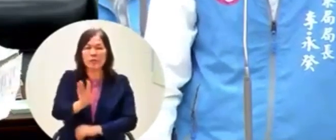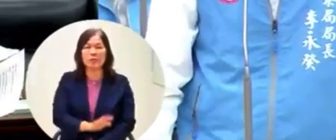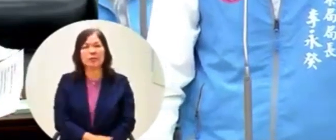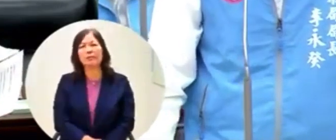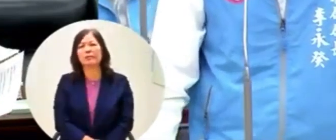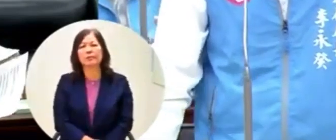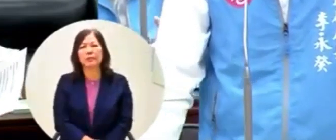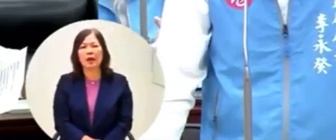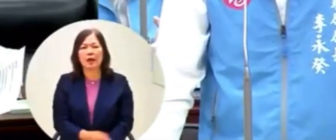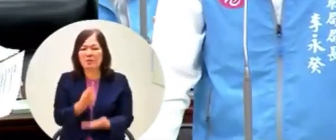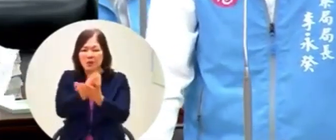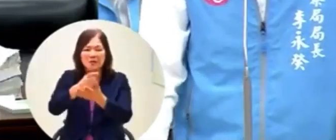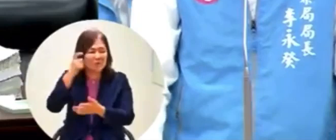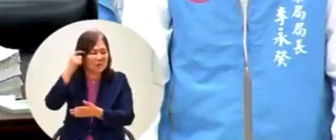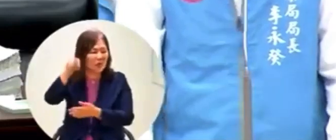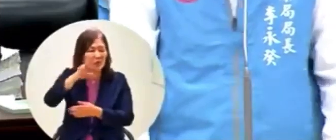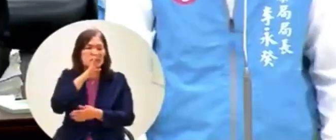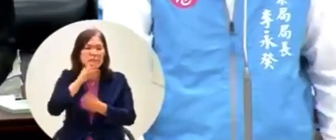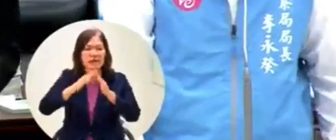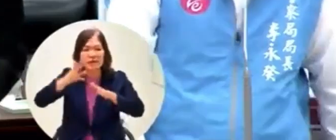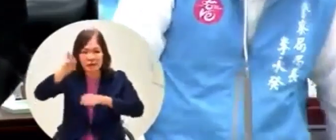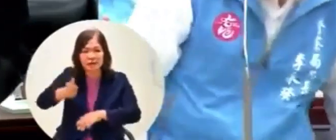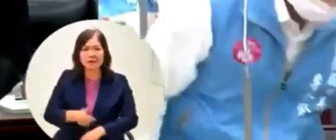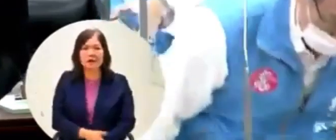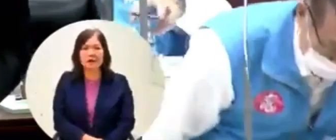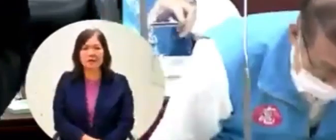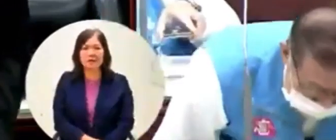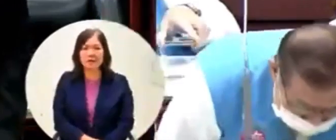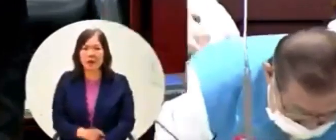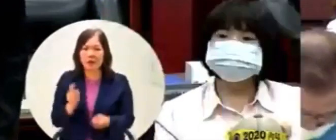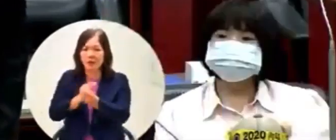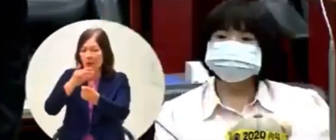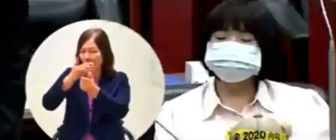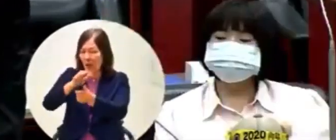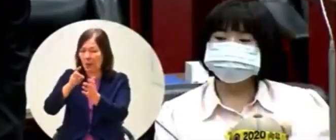都認為是他市長為什麼你面對不必這麼嚴重